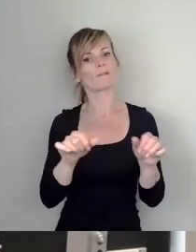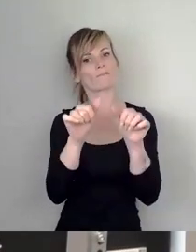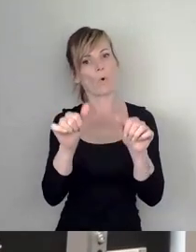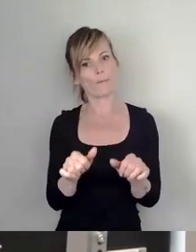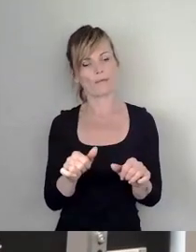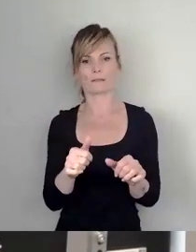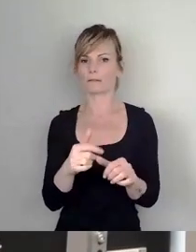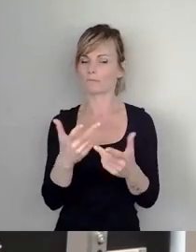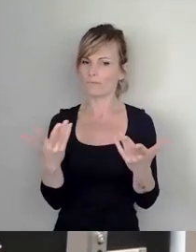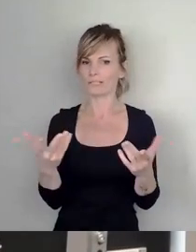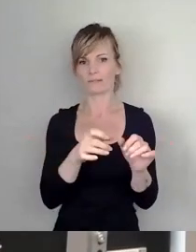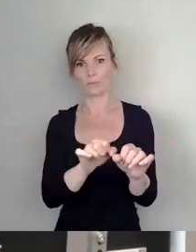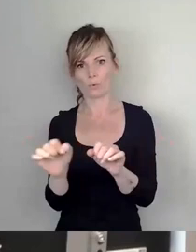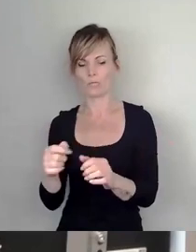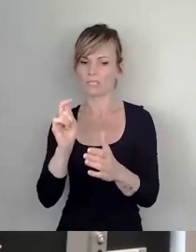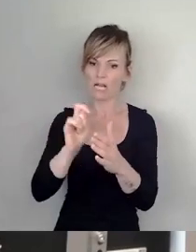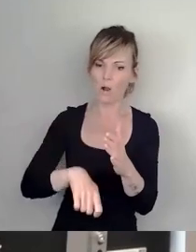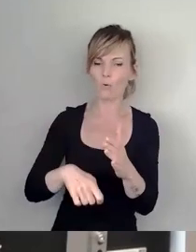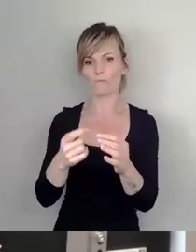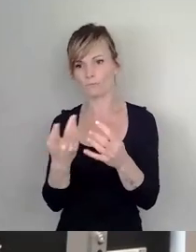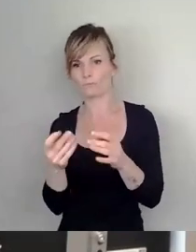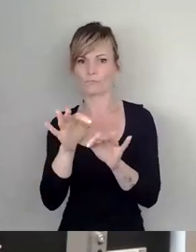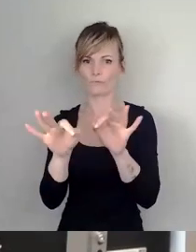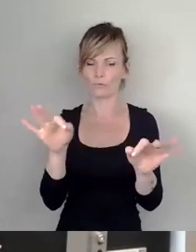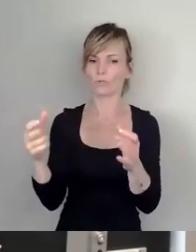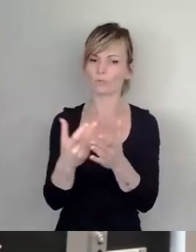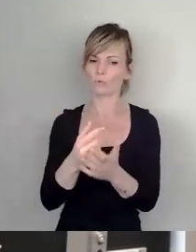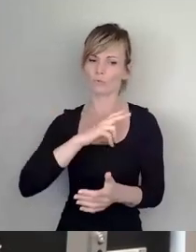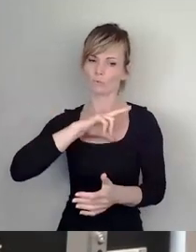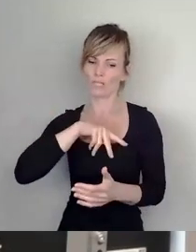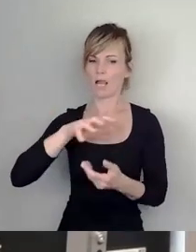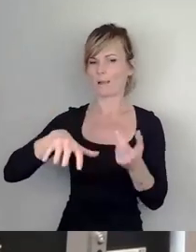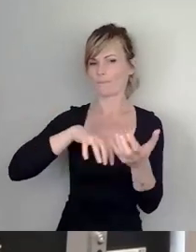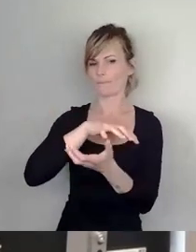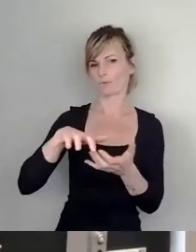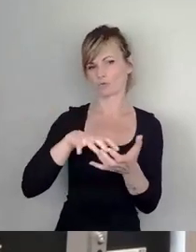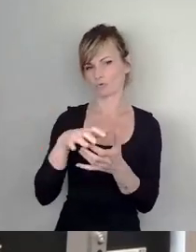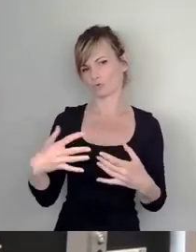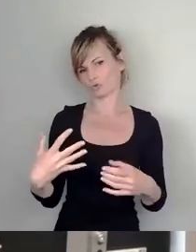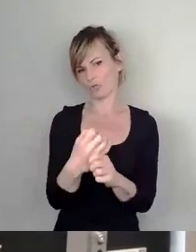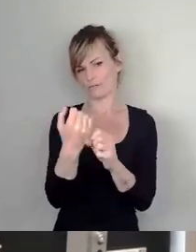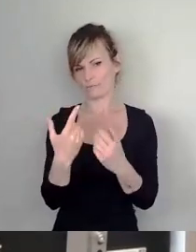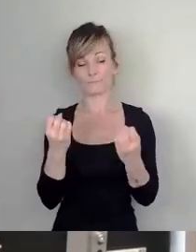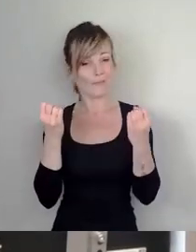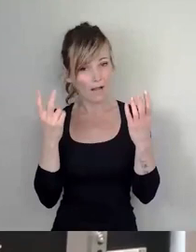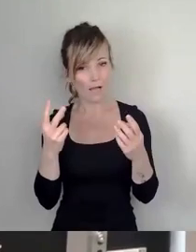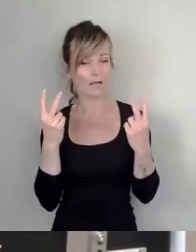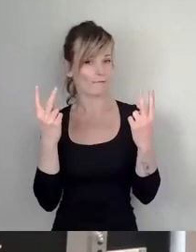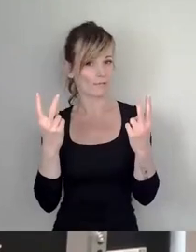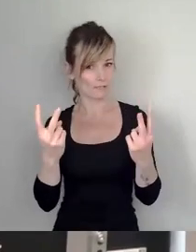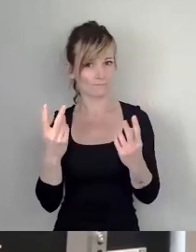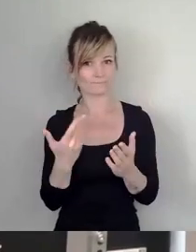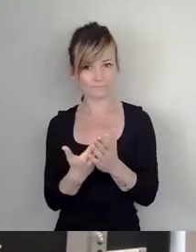auch eine soziale Durchmischung zu erreichen. Natürlich ist es hierbei wichtig, dass die Vergabe der